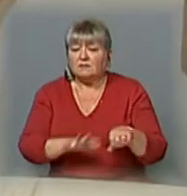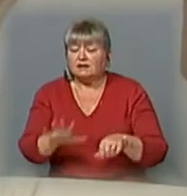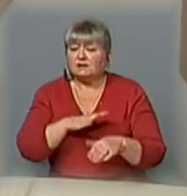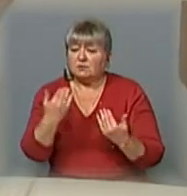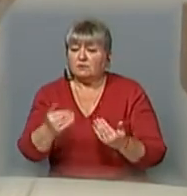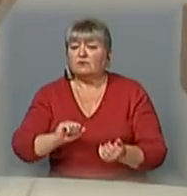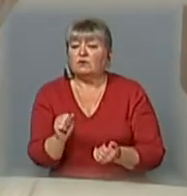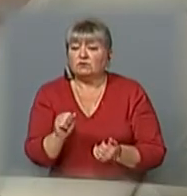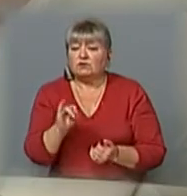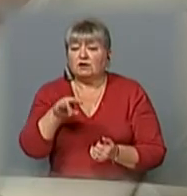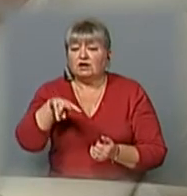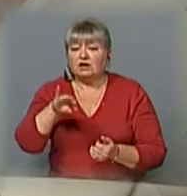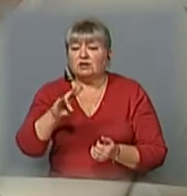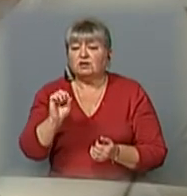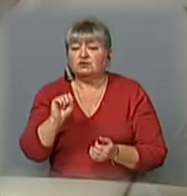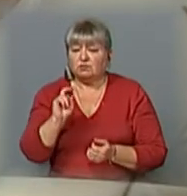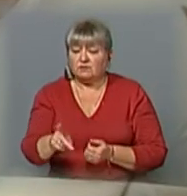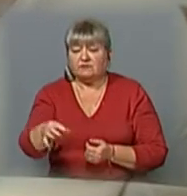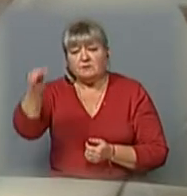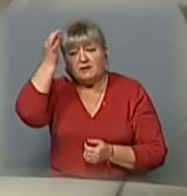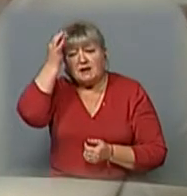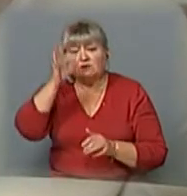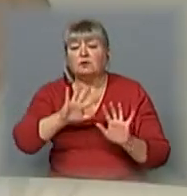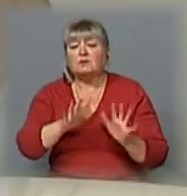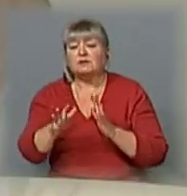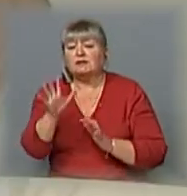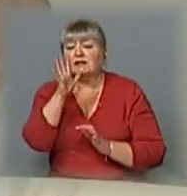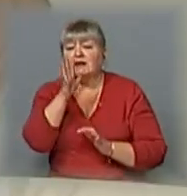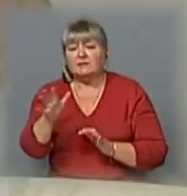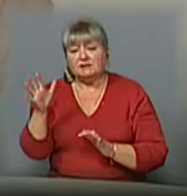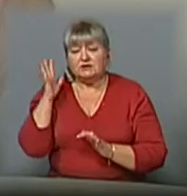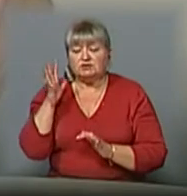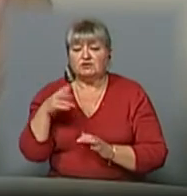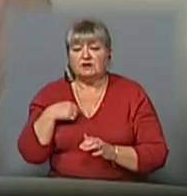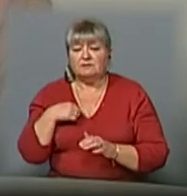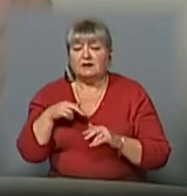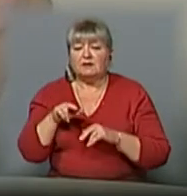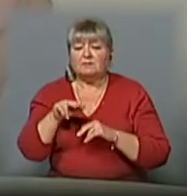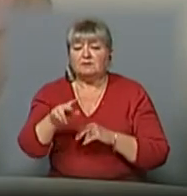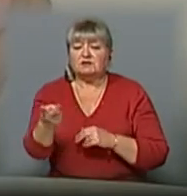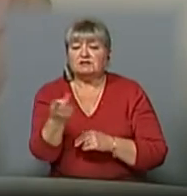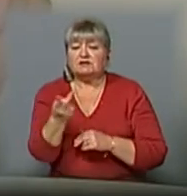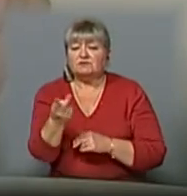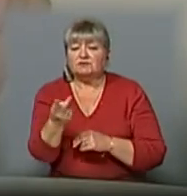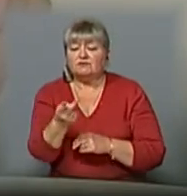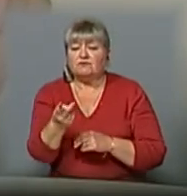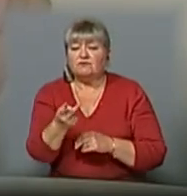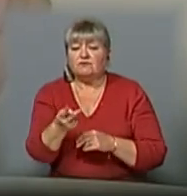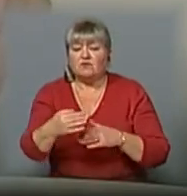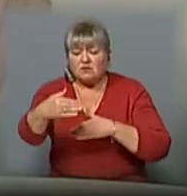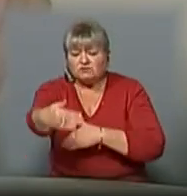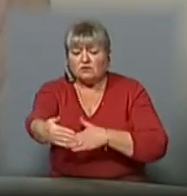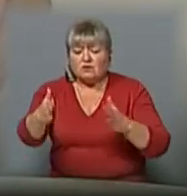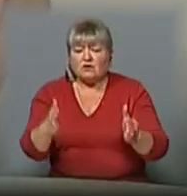друг Сергій Ільчук. Пригадує події п'ятирічної давності. Ми пішли з нього двох з великими коробками через весь майдан, через всі ті